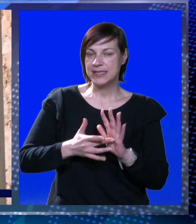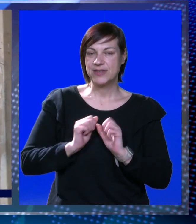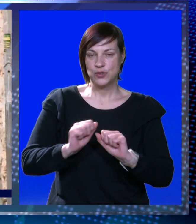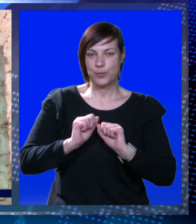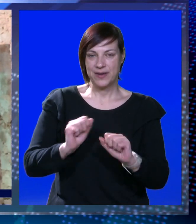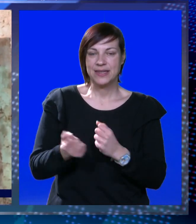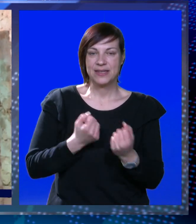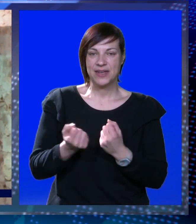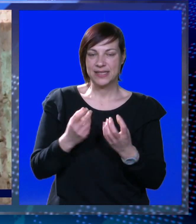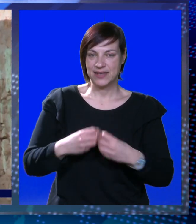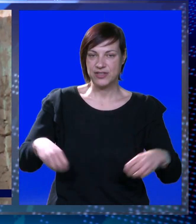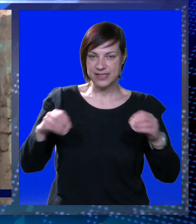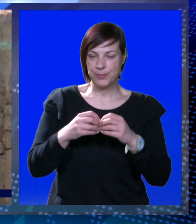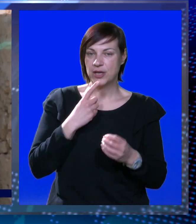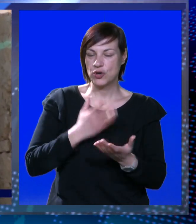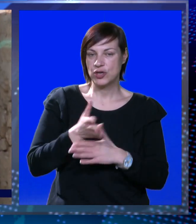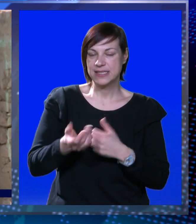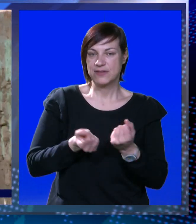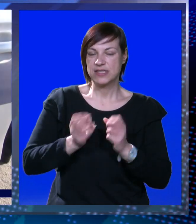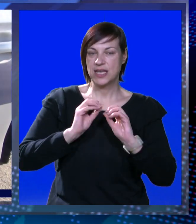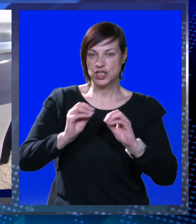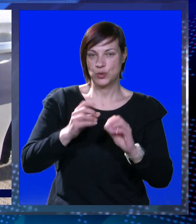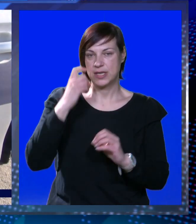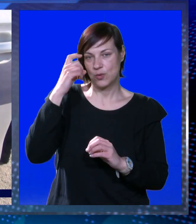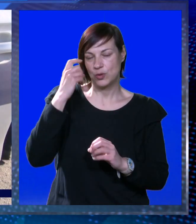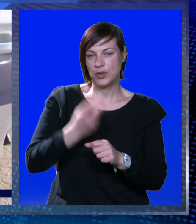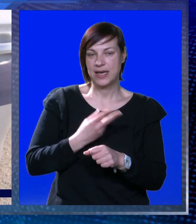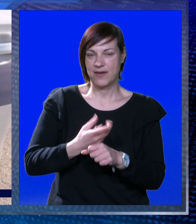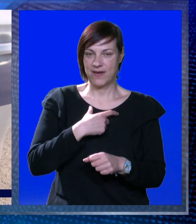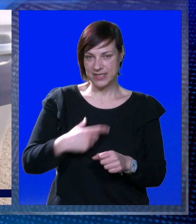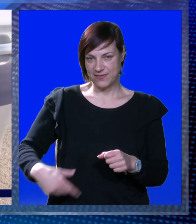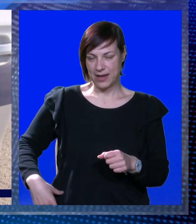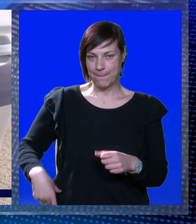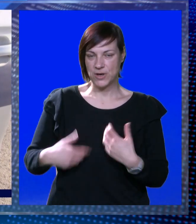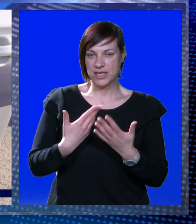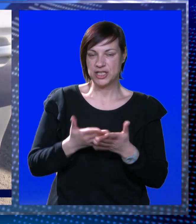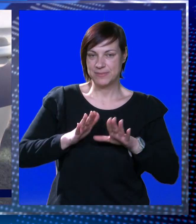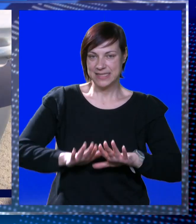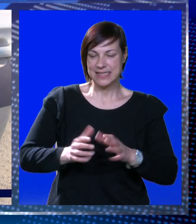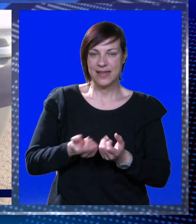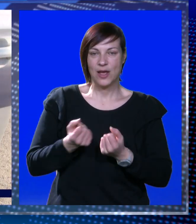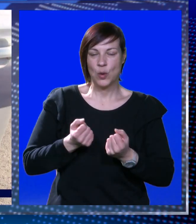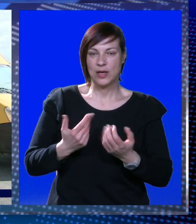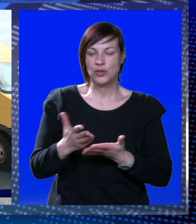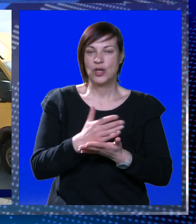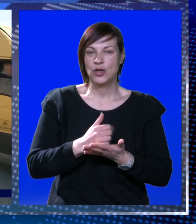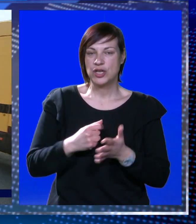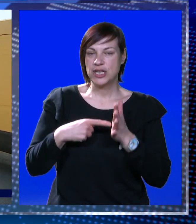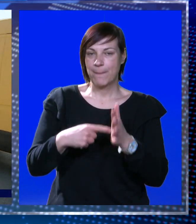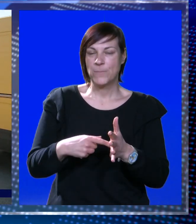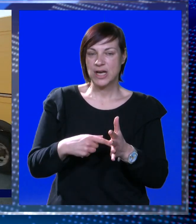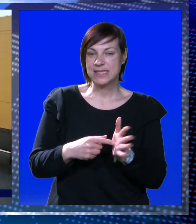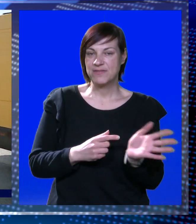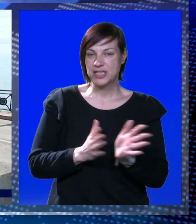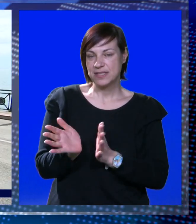Sve su to preventivne aktivnosti i projekti kroz koje se vozače uči i kultura navike, vezivanja pojasa čim se sjedne u auto, korištenje